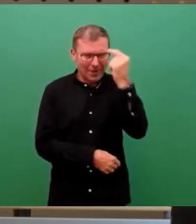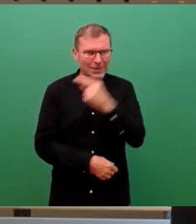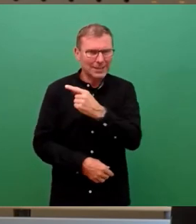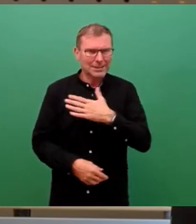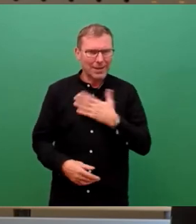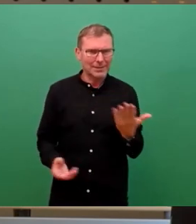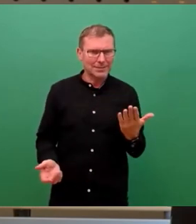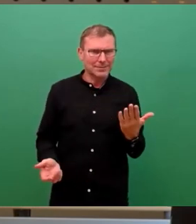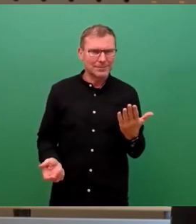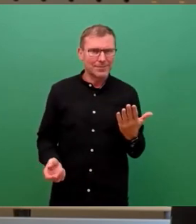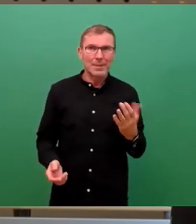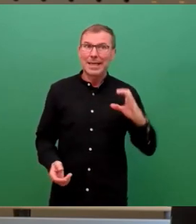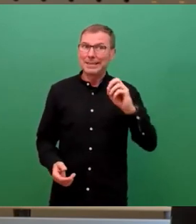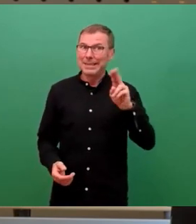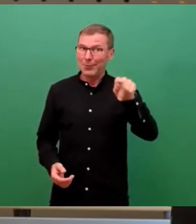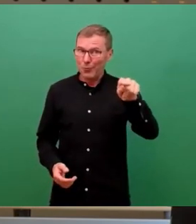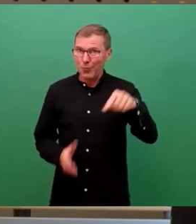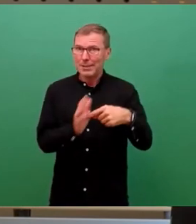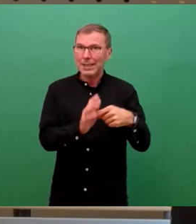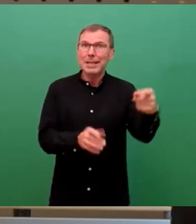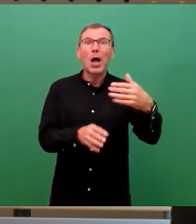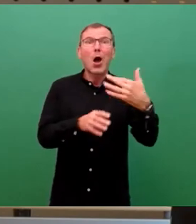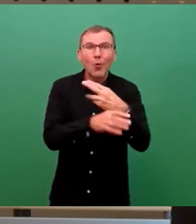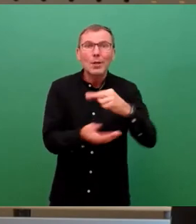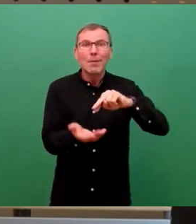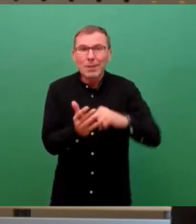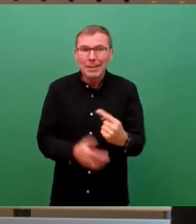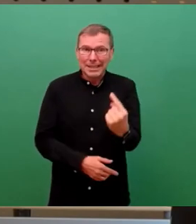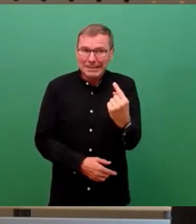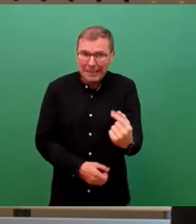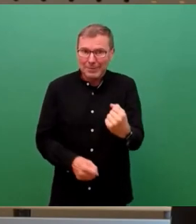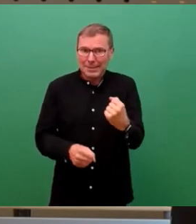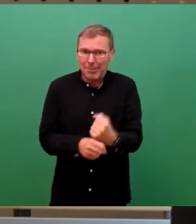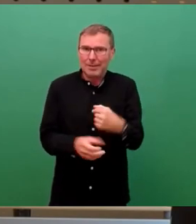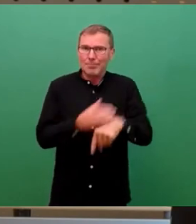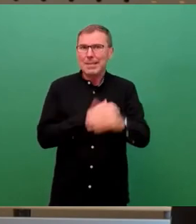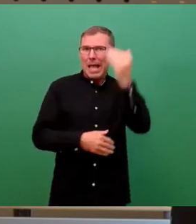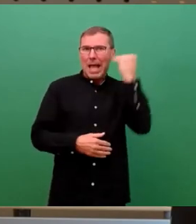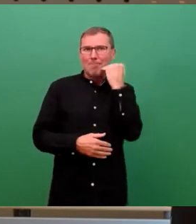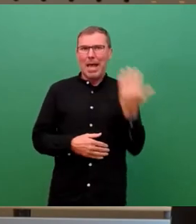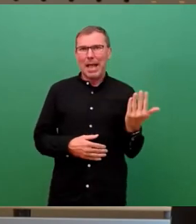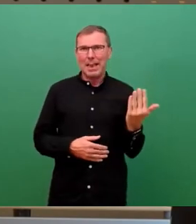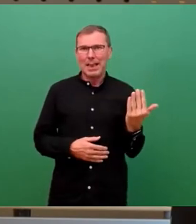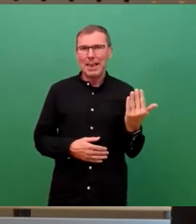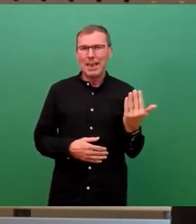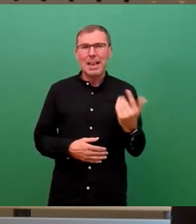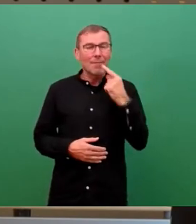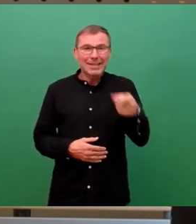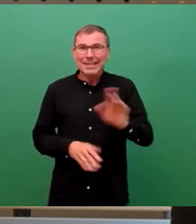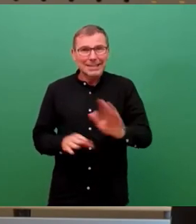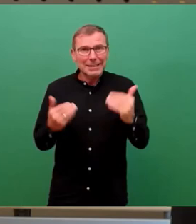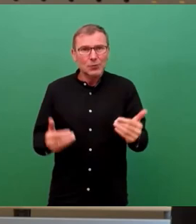er hat auf eine CDU gezeigt, die grüne Politik gemacht hat unter Merkel. Hätte sie das mal nie gemacht, wären wir jetzt nie in dieser Situation.